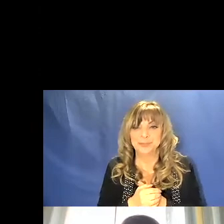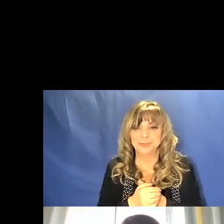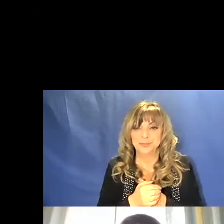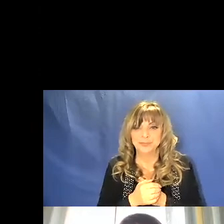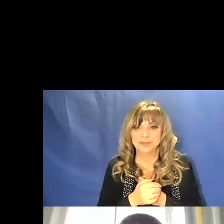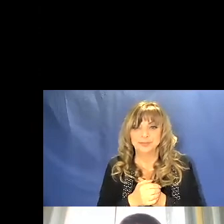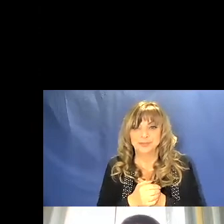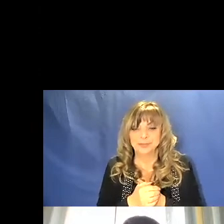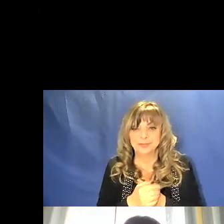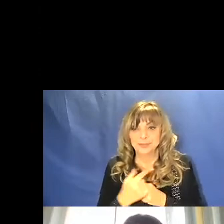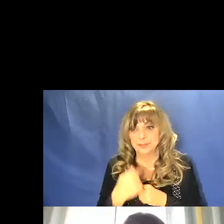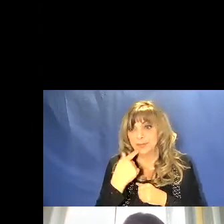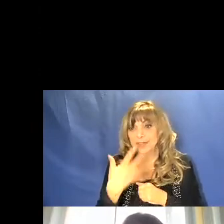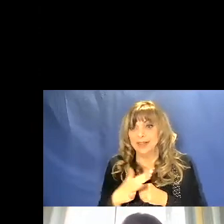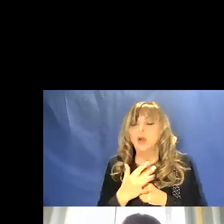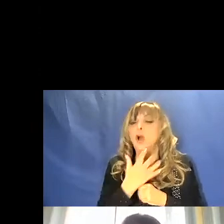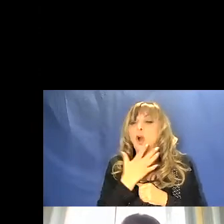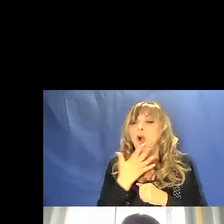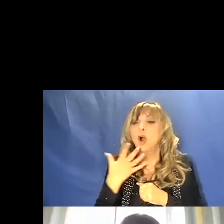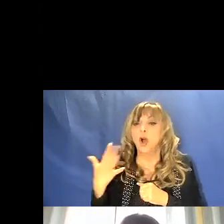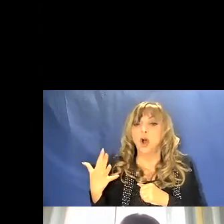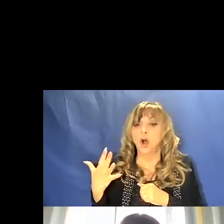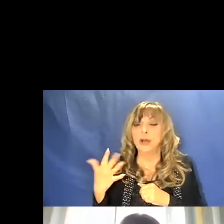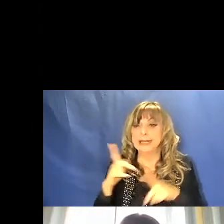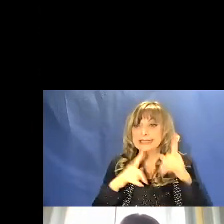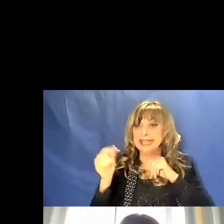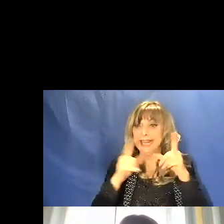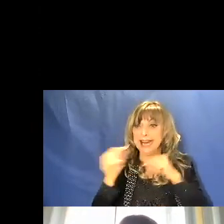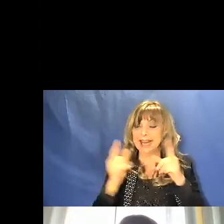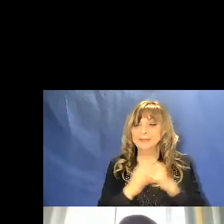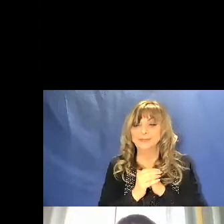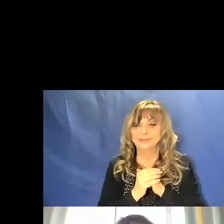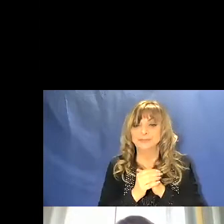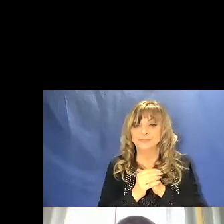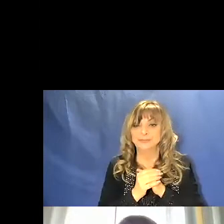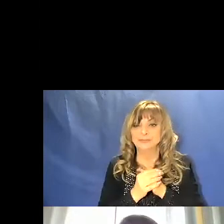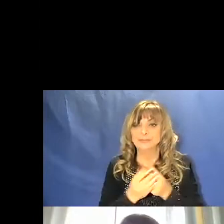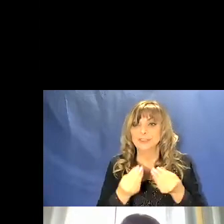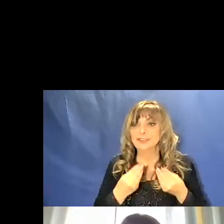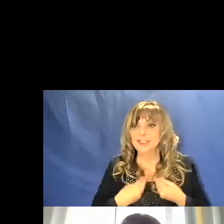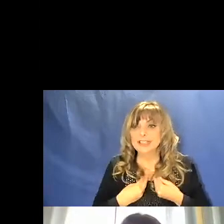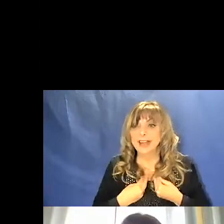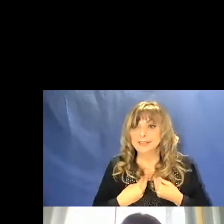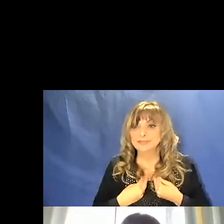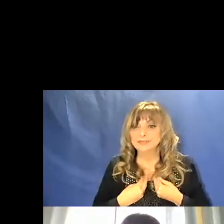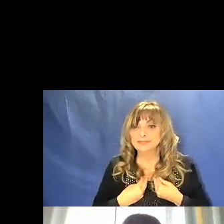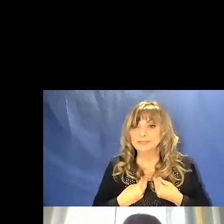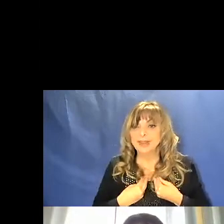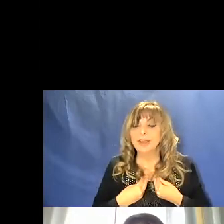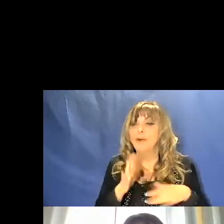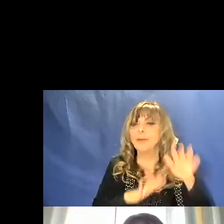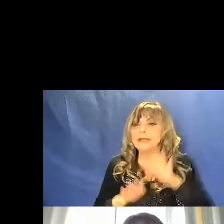Abbiamo detto che il colore della stella ci dà indicazioni sulla temperatura,